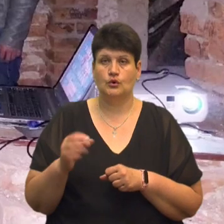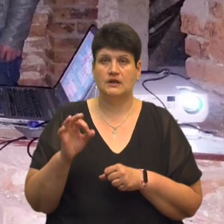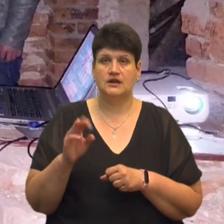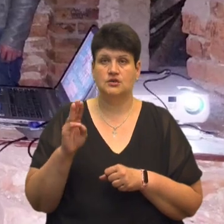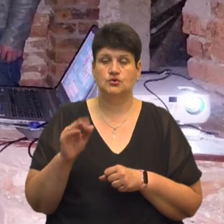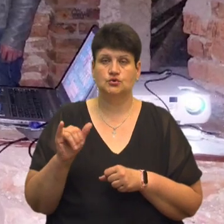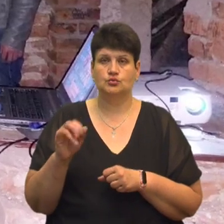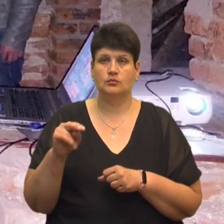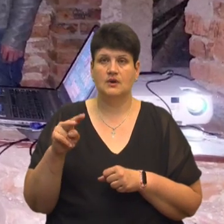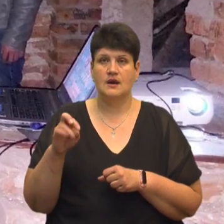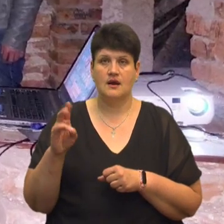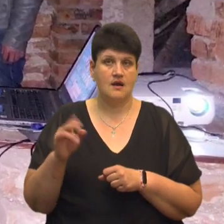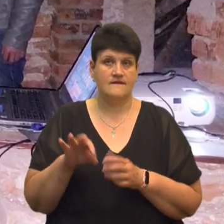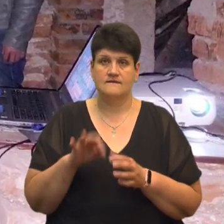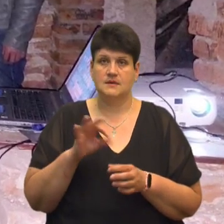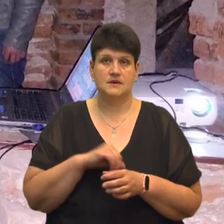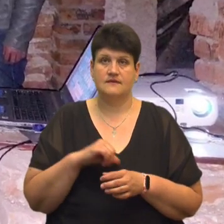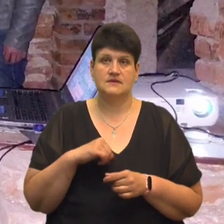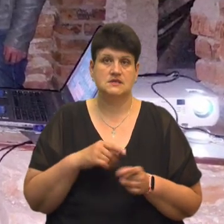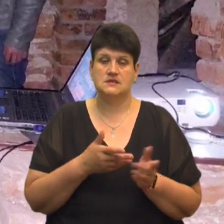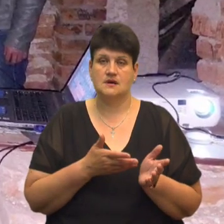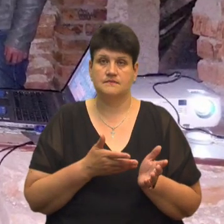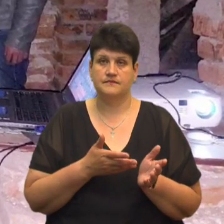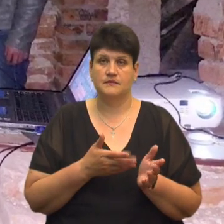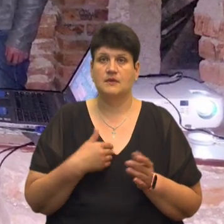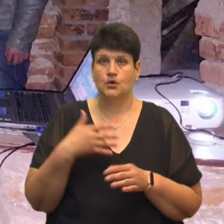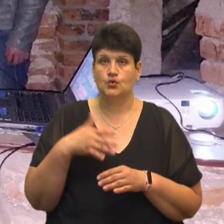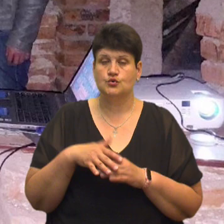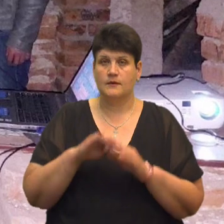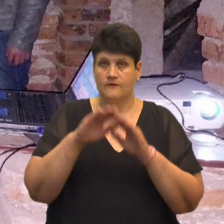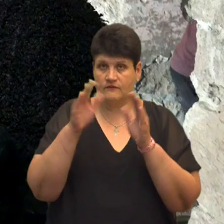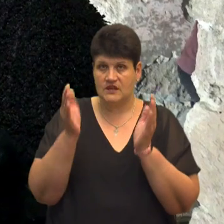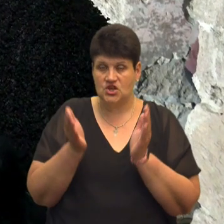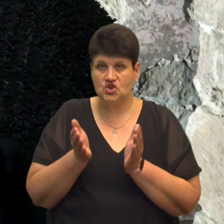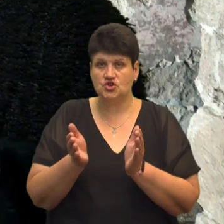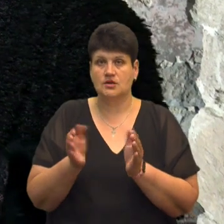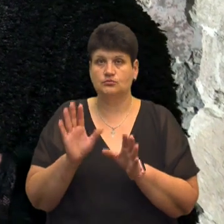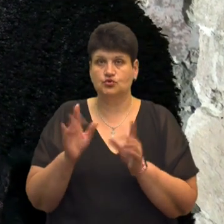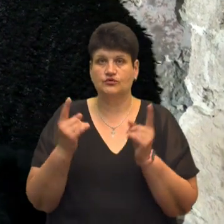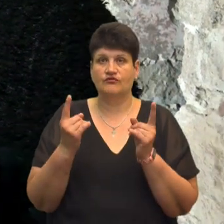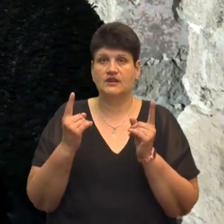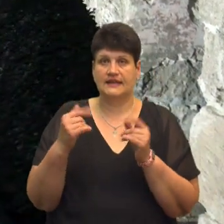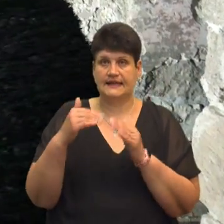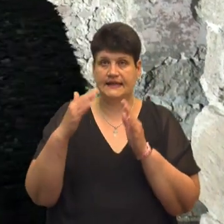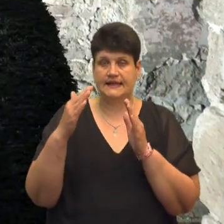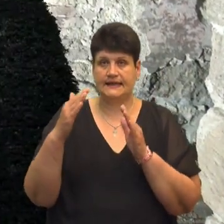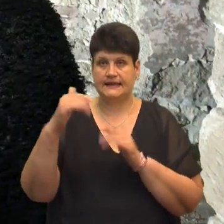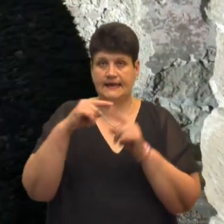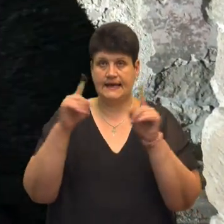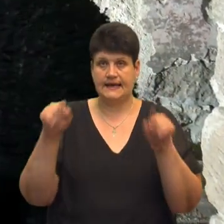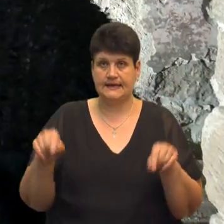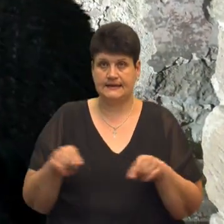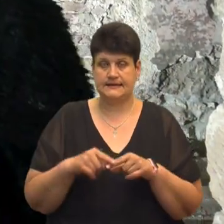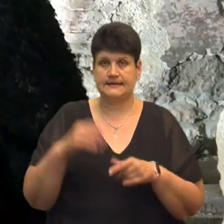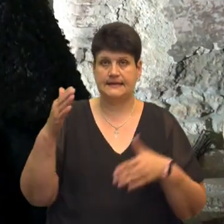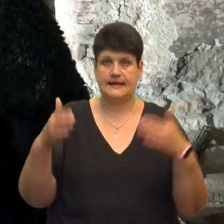Каже, він обрав її сам. І тут ми розуміємо, де ніші. В тих нішах будуть великі картини, плюс на стінах будуть